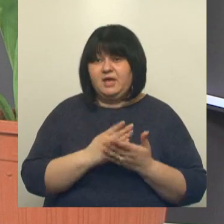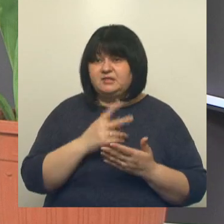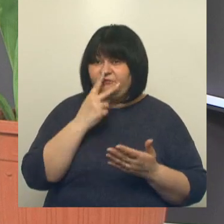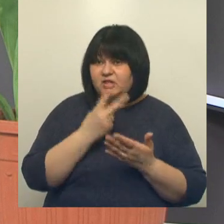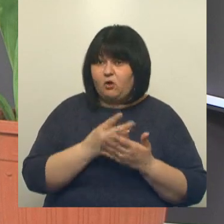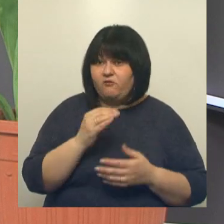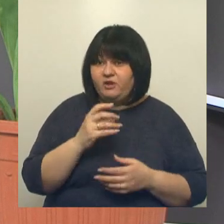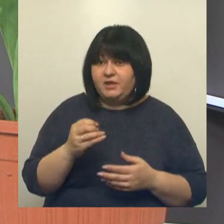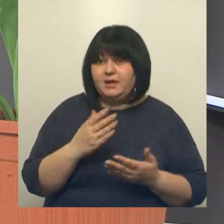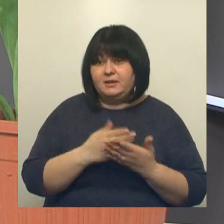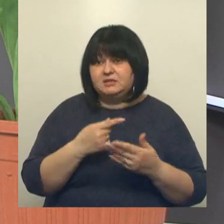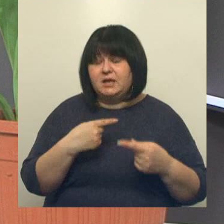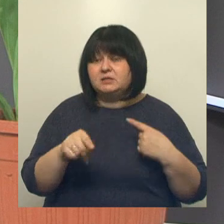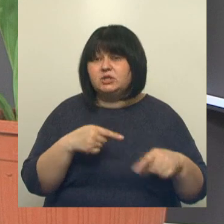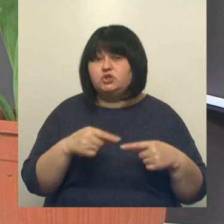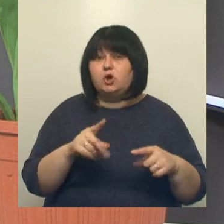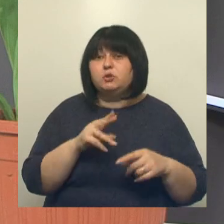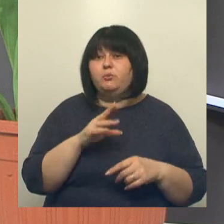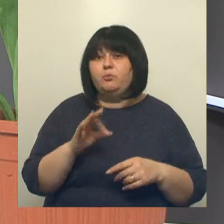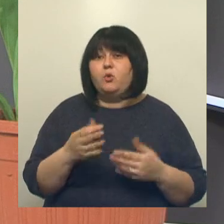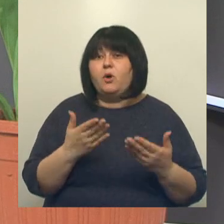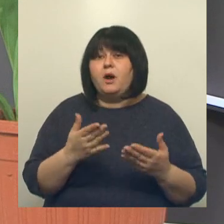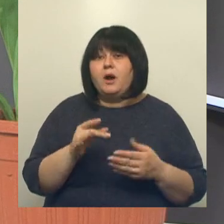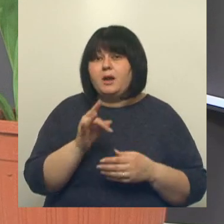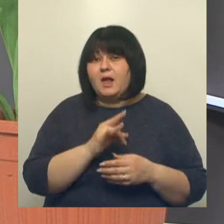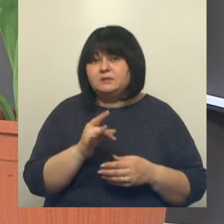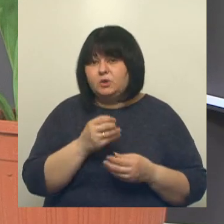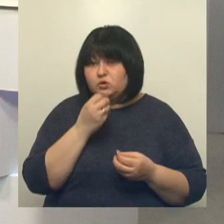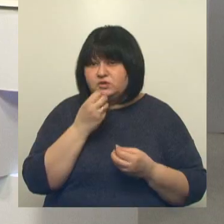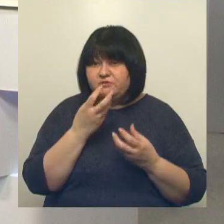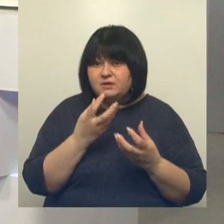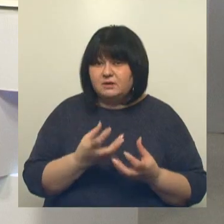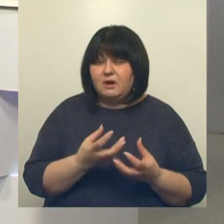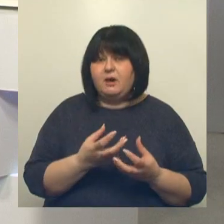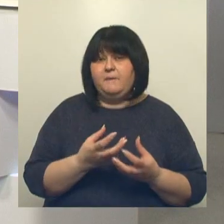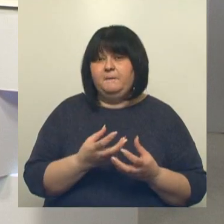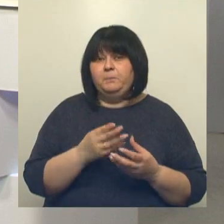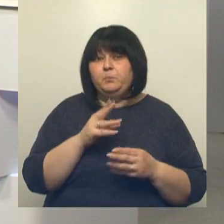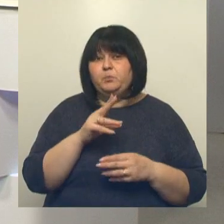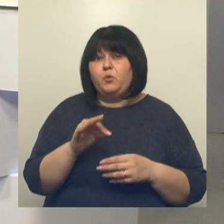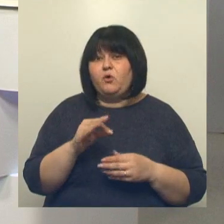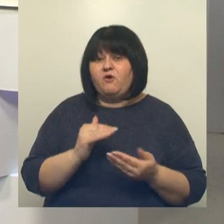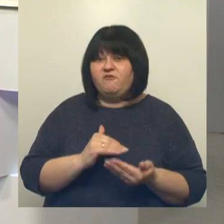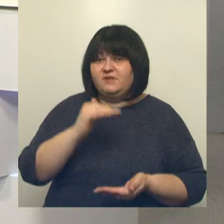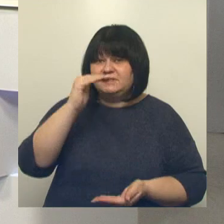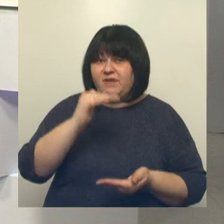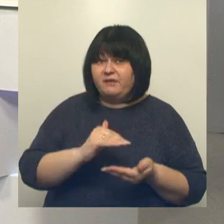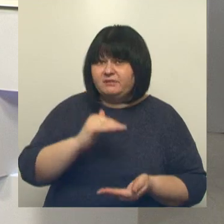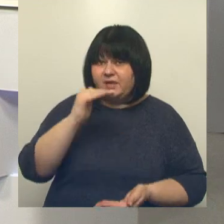которые немножечко различаются по размеру цветка, по высоте.